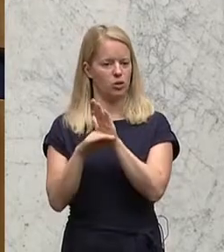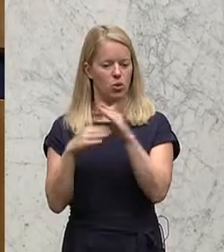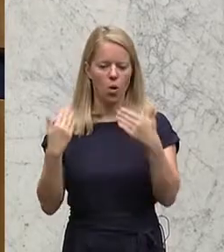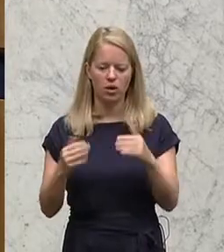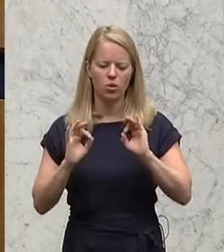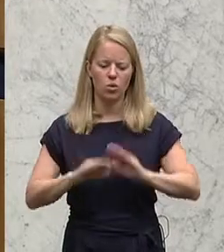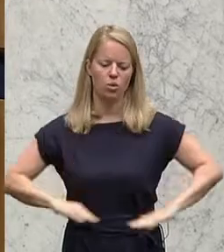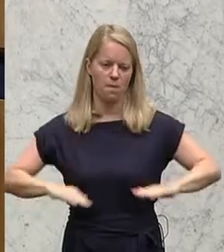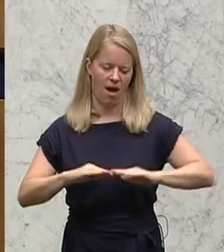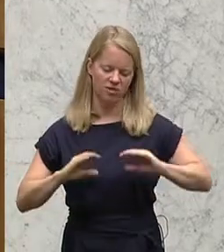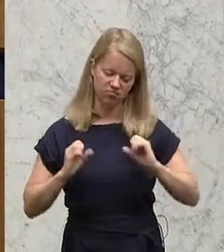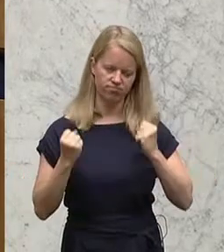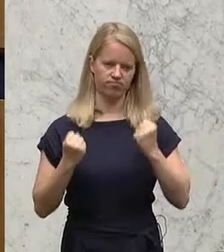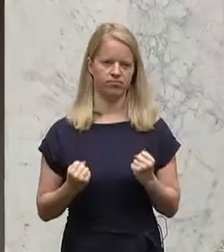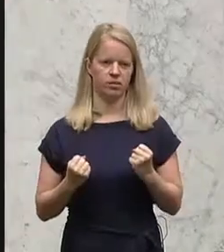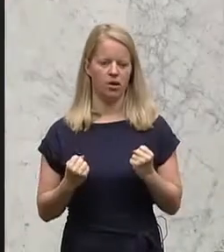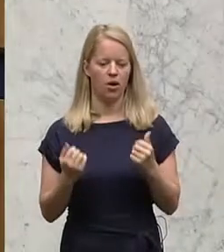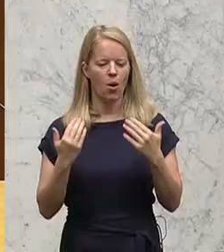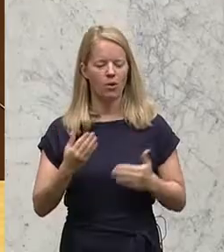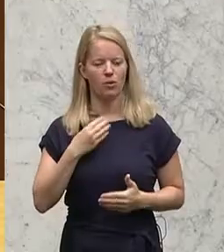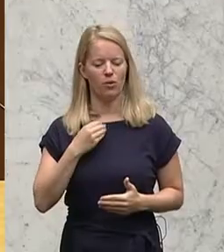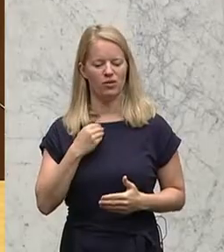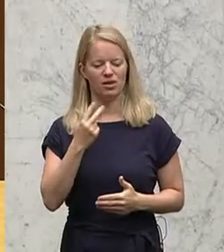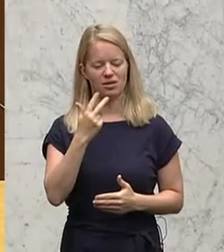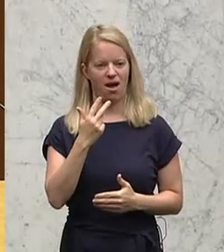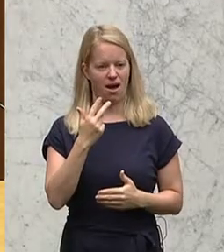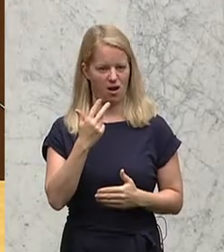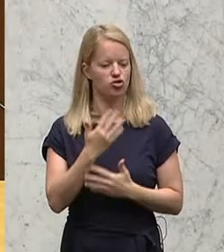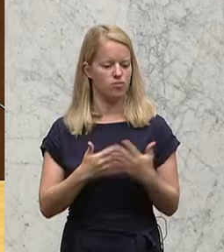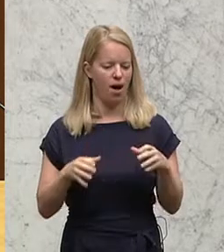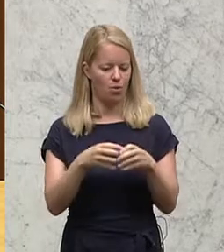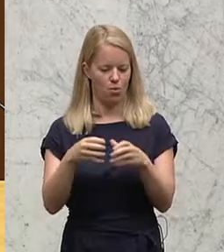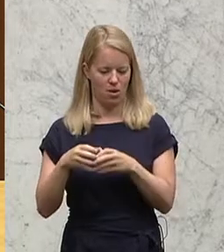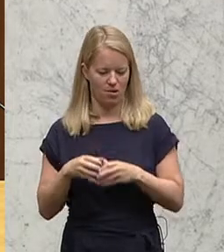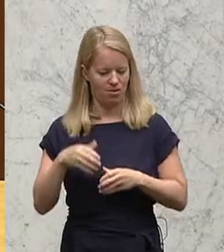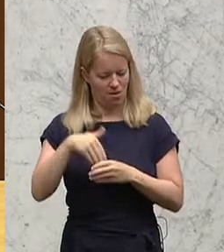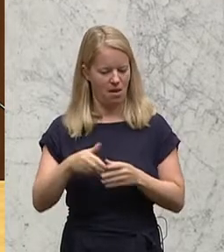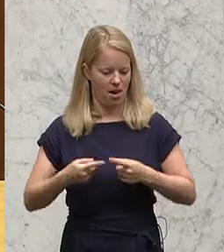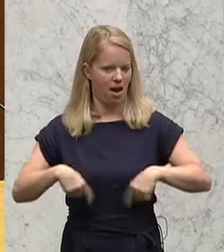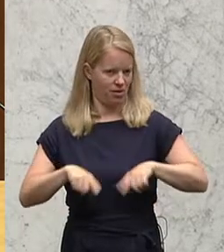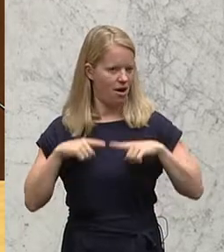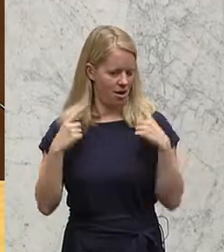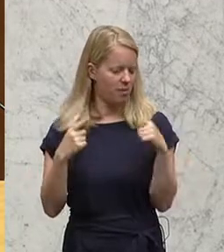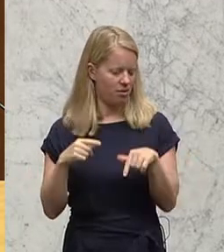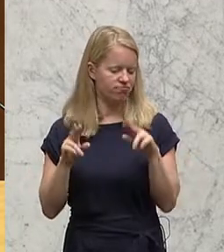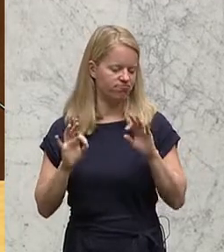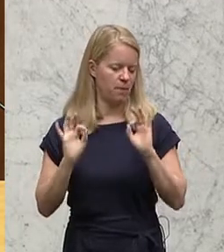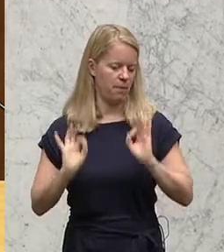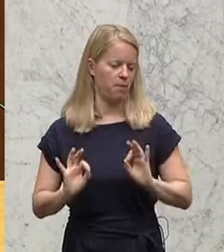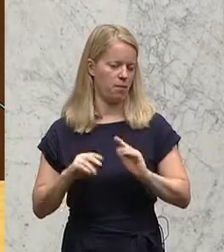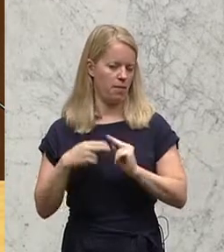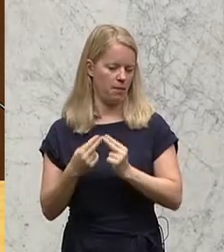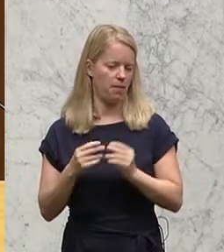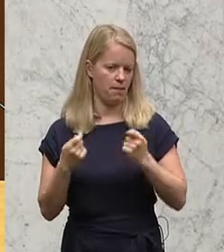die den heutigen Bedürfnissen der drei im Lande lebenden Sprachgruppen gerecht wird. Wenn wir heute auf Südtirol schauen,